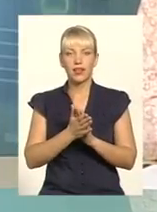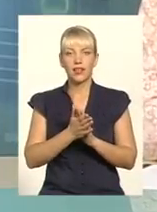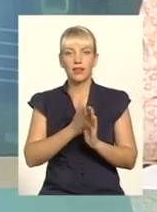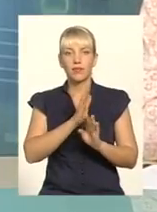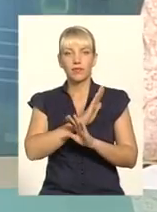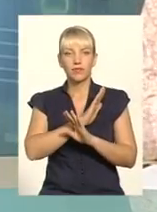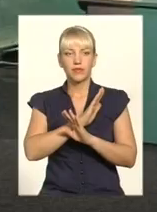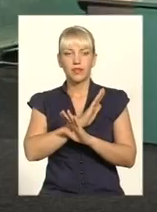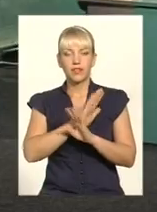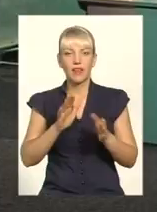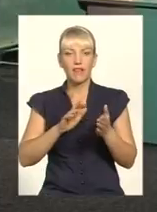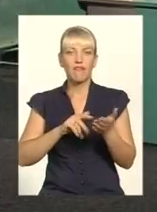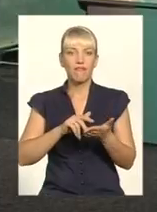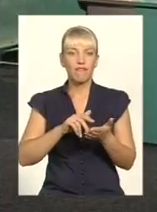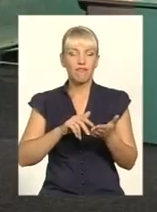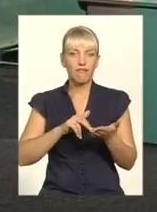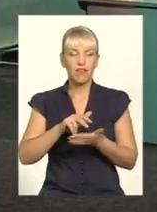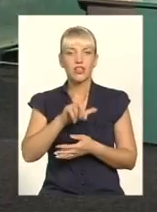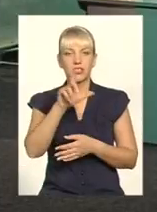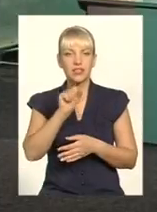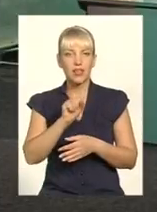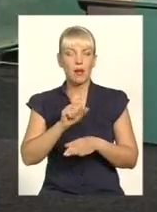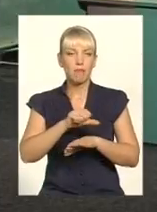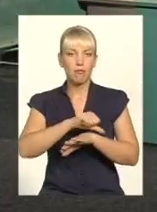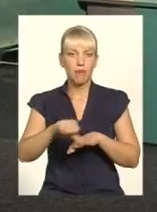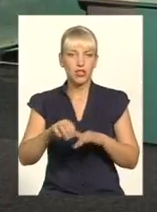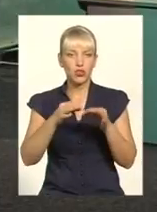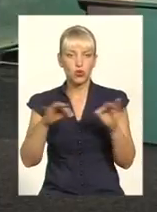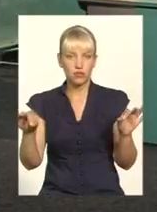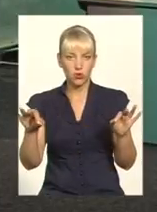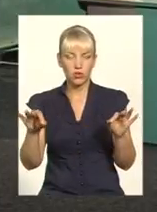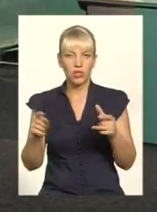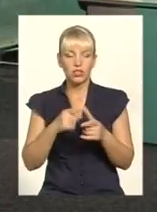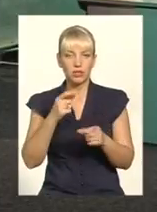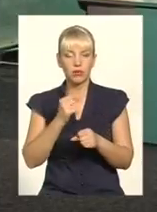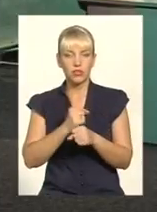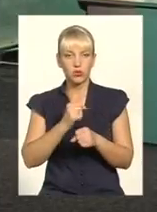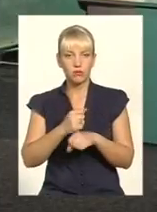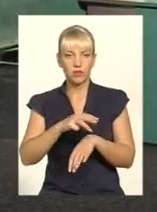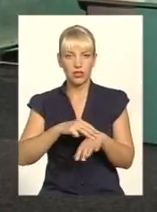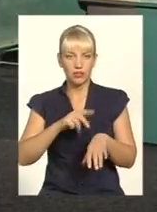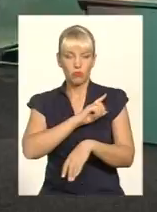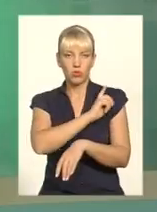Чи працює нині міліція в посиленому режимі? Зокрема,